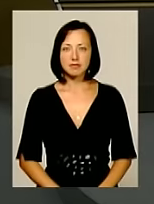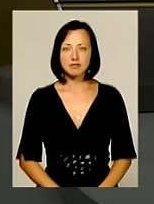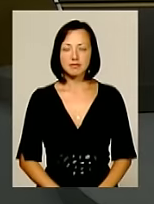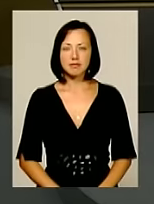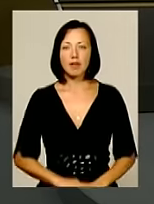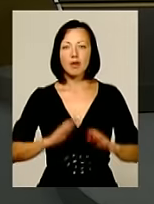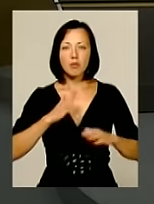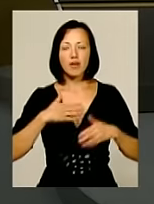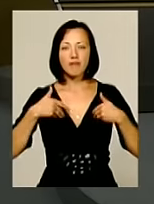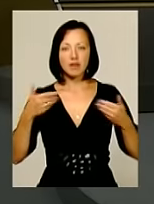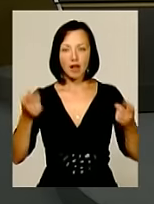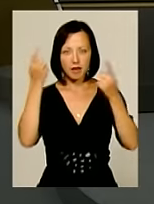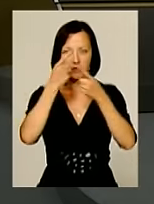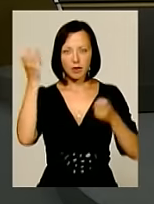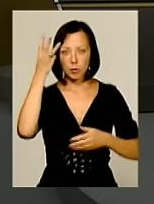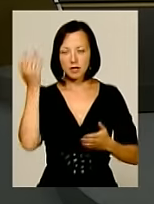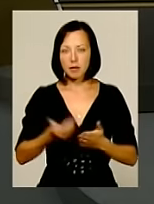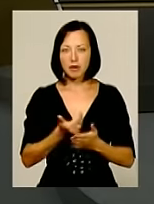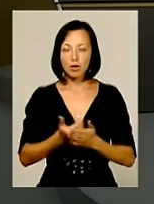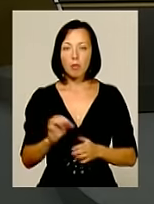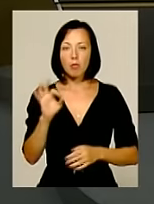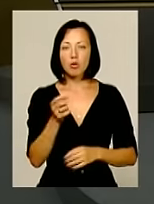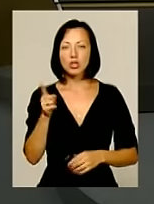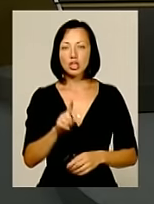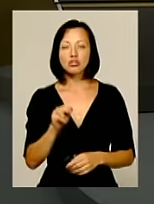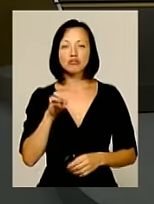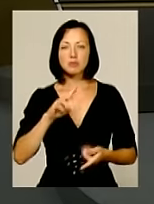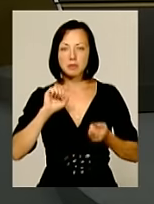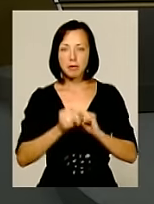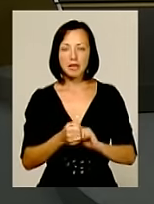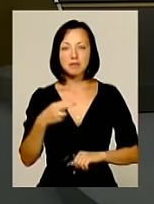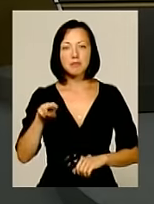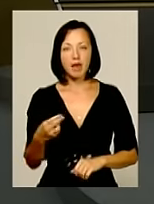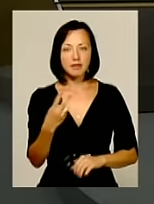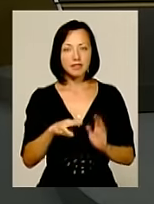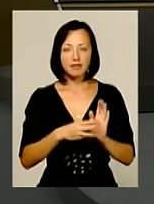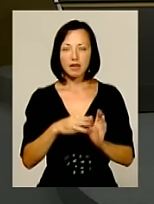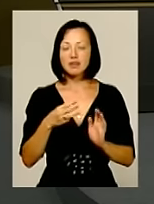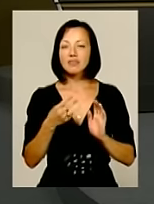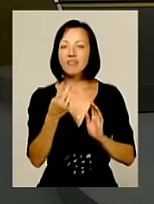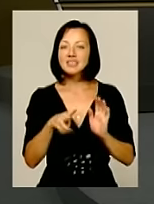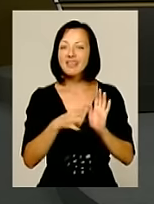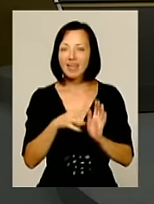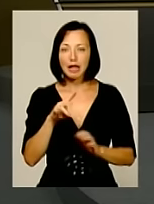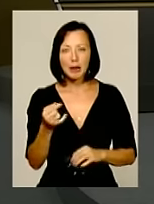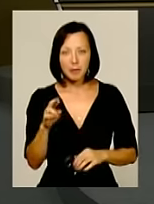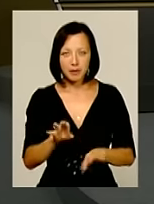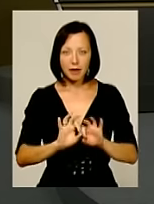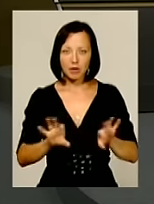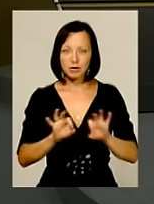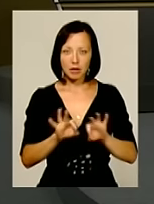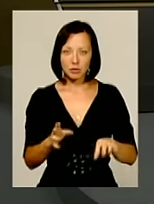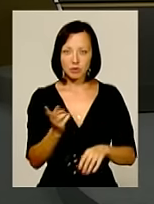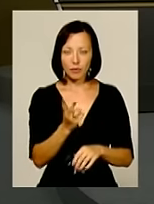Мої вітання в ефірі «Подільська панорама». Про те, чим запам'яталася п'ятниця, 29 липня, вам розкажуть Анна Герман та Ольга